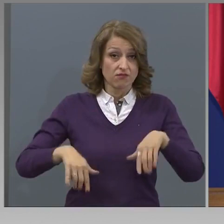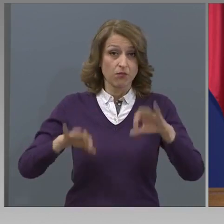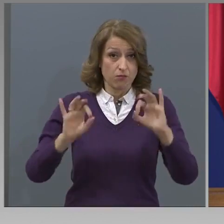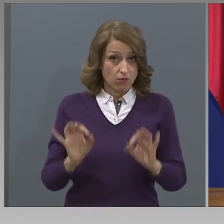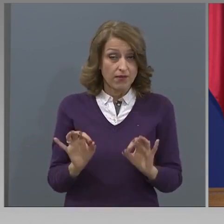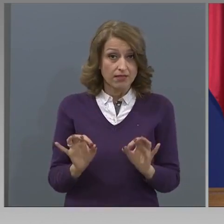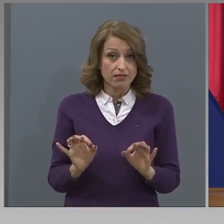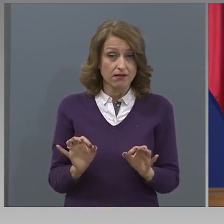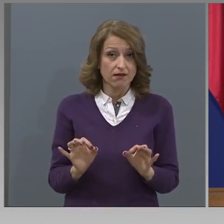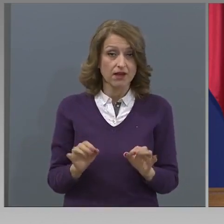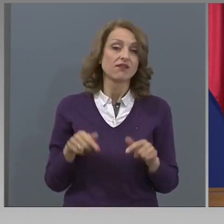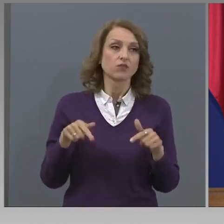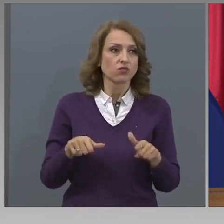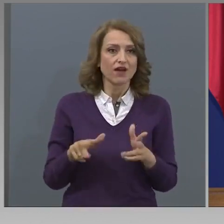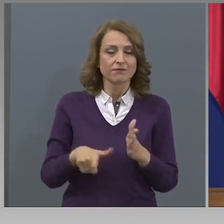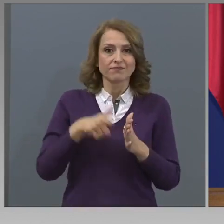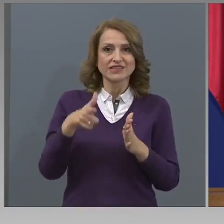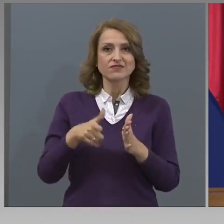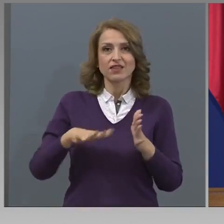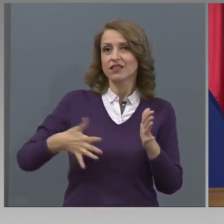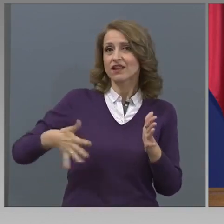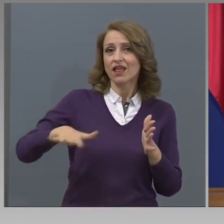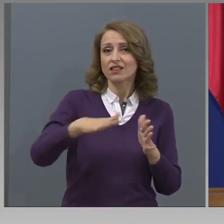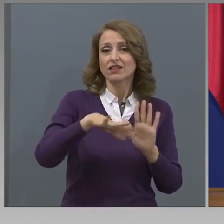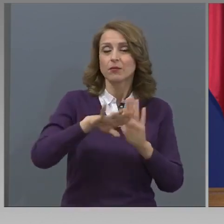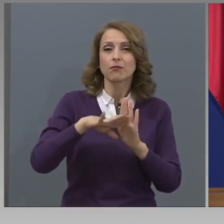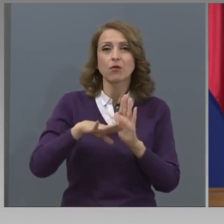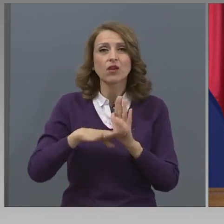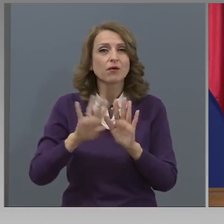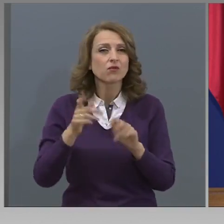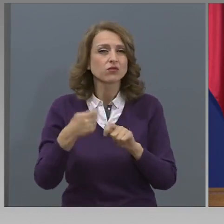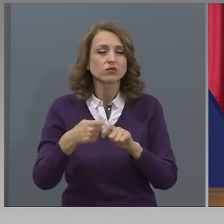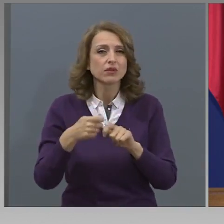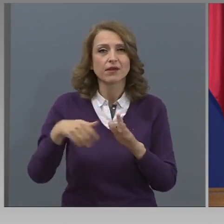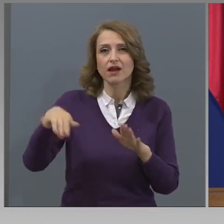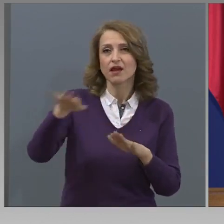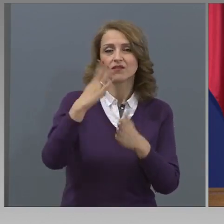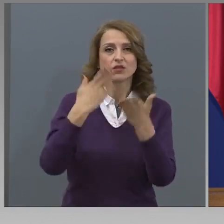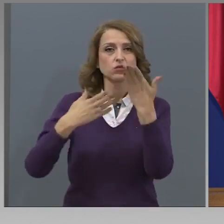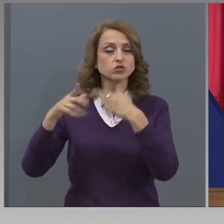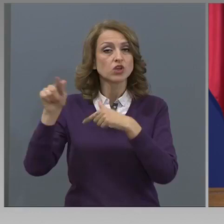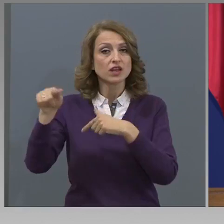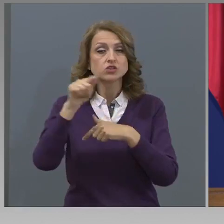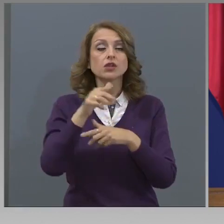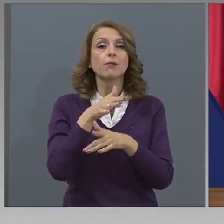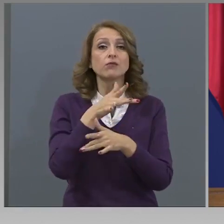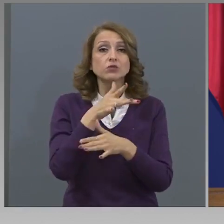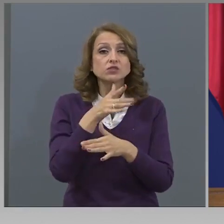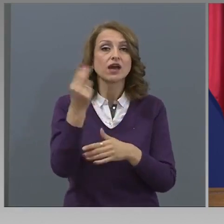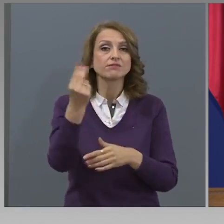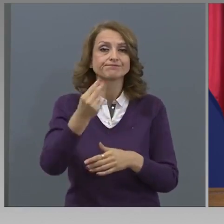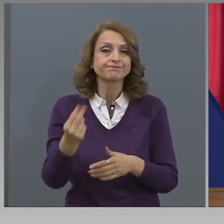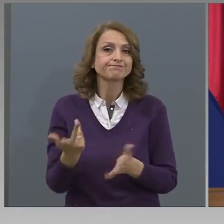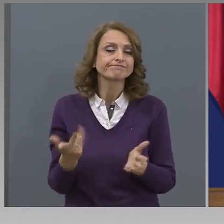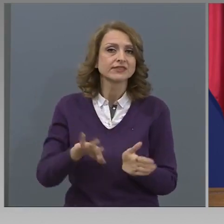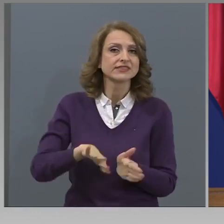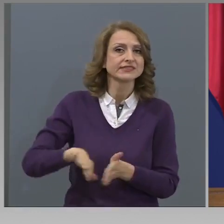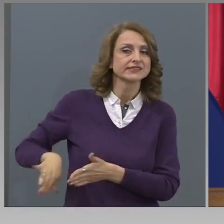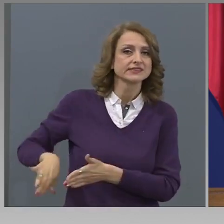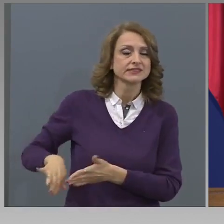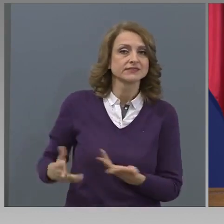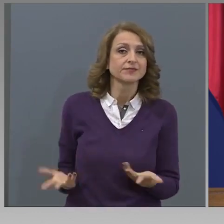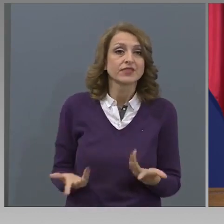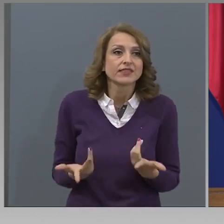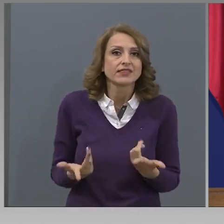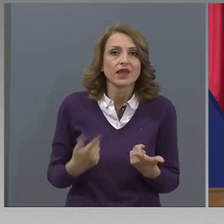в тези извънредни програми, които са направили училища за обучение на учениците, музика и изобразително изкуство остават на заден план.